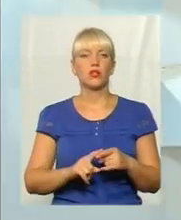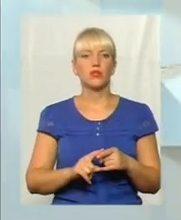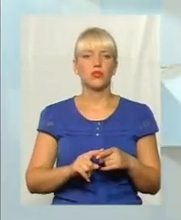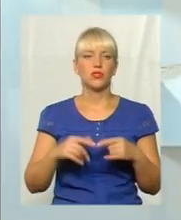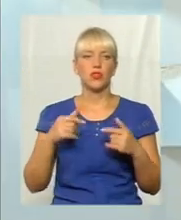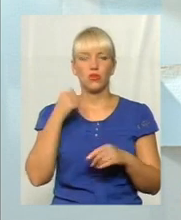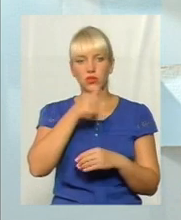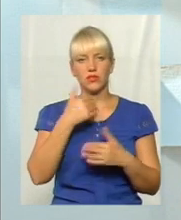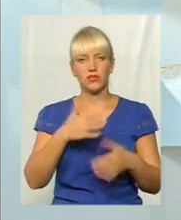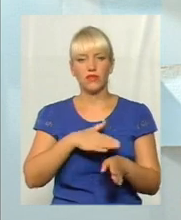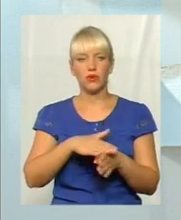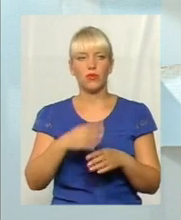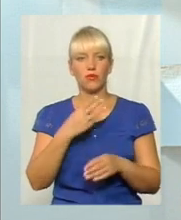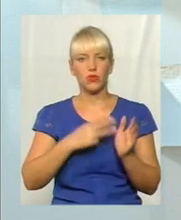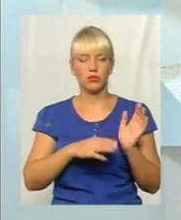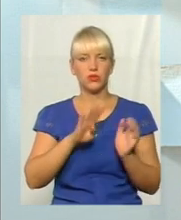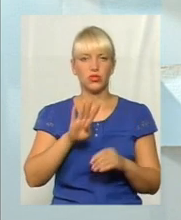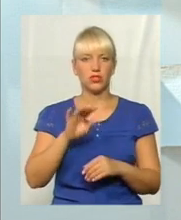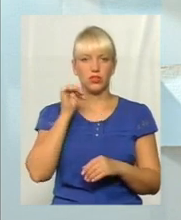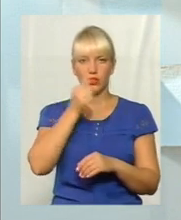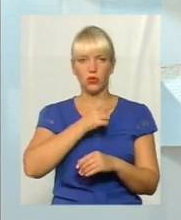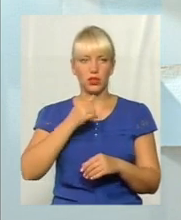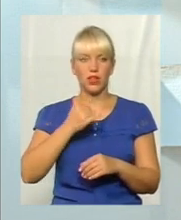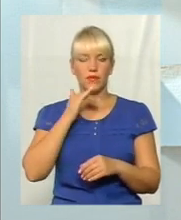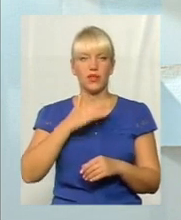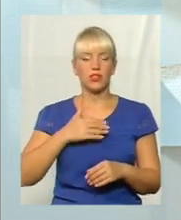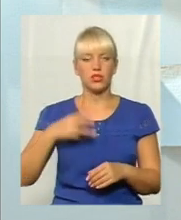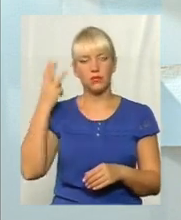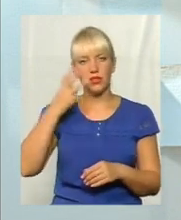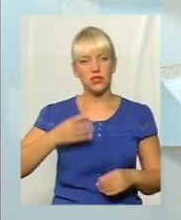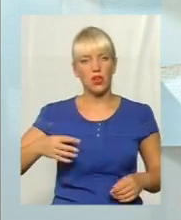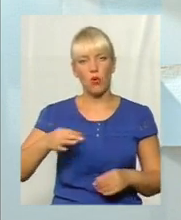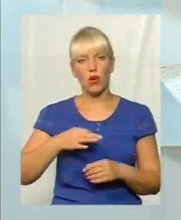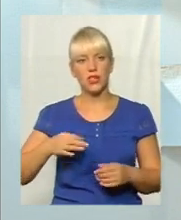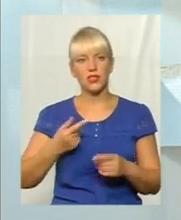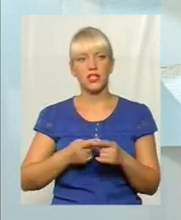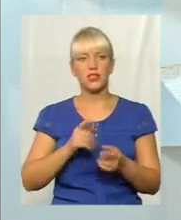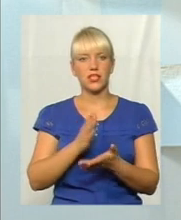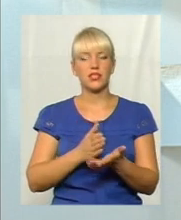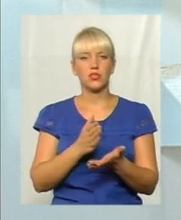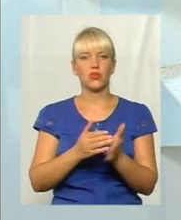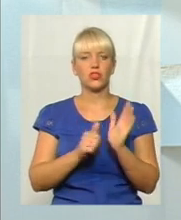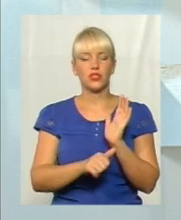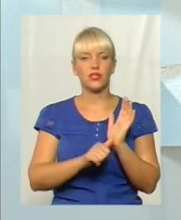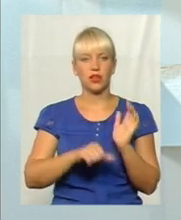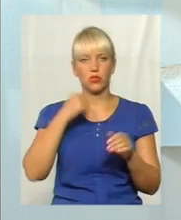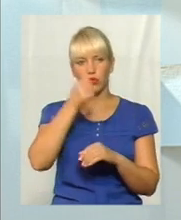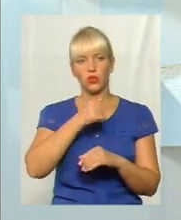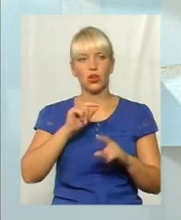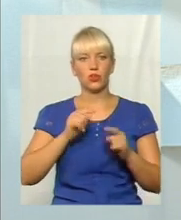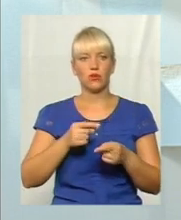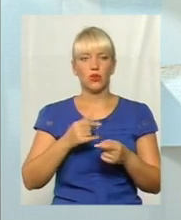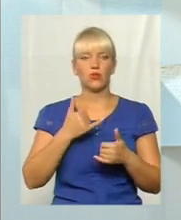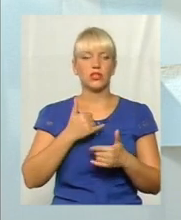в році виповнилося 84 роки. Наші хмельницькі організації, вона існує з 60-го року, тому, звичайно, в нас